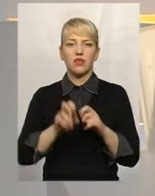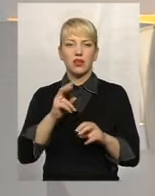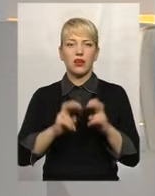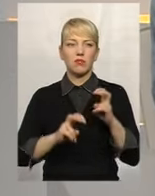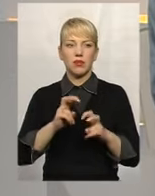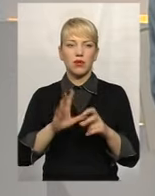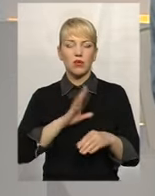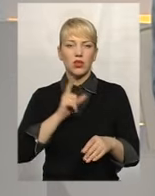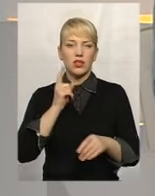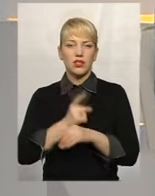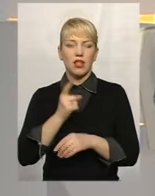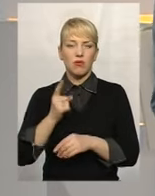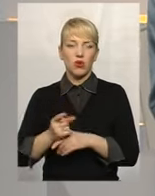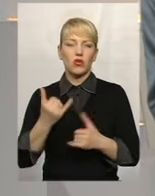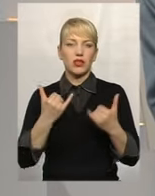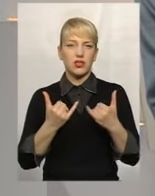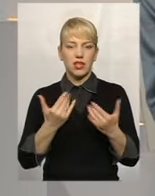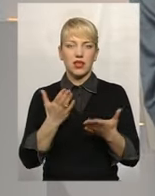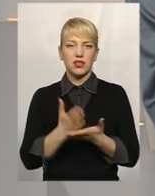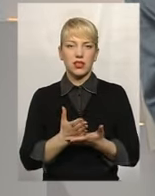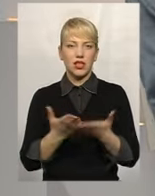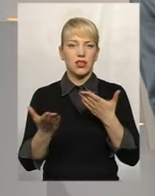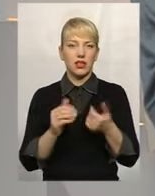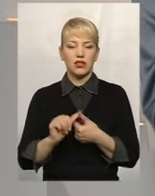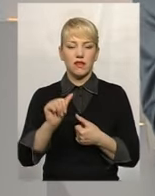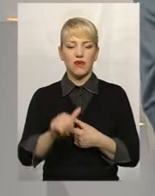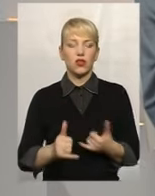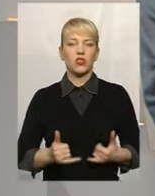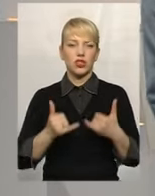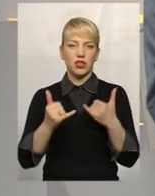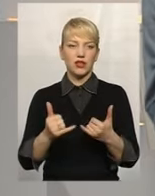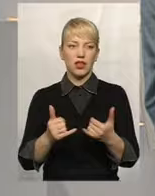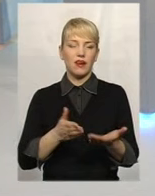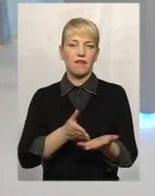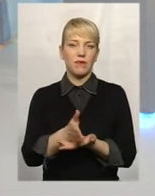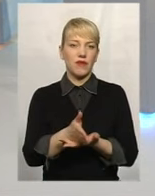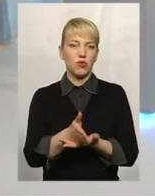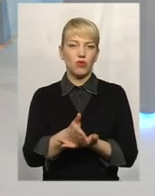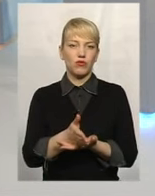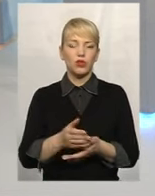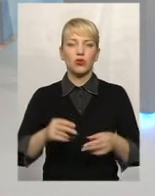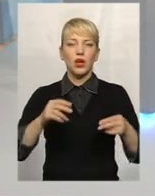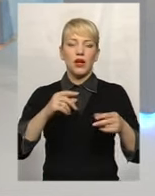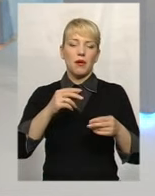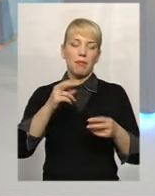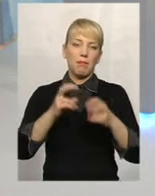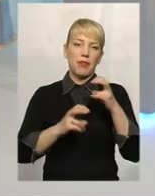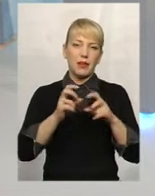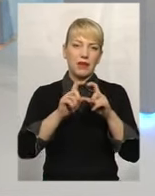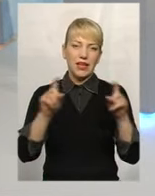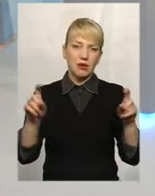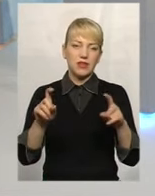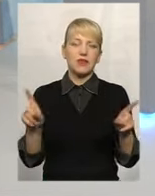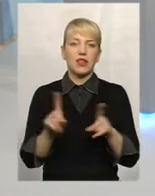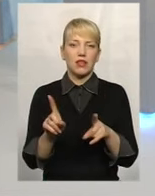заборонені. Зараз є якісь виключення для певного виду підприємств чи підприємців, до